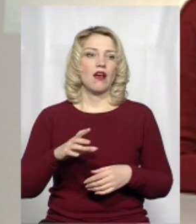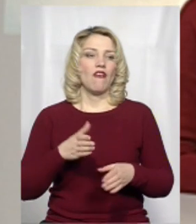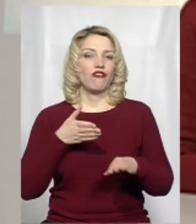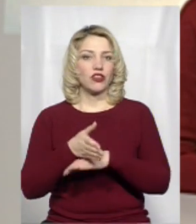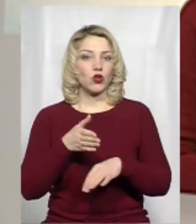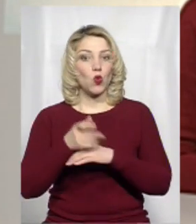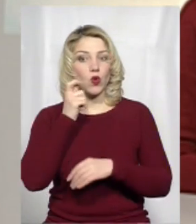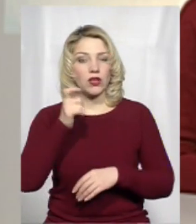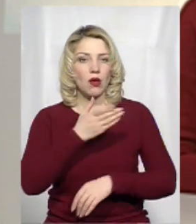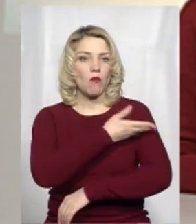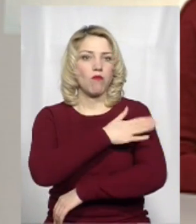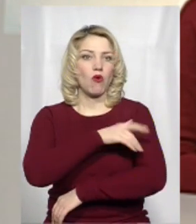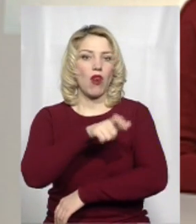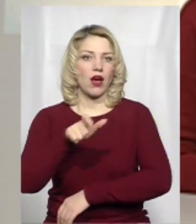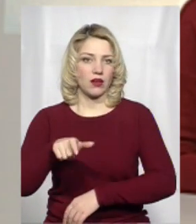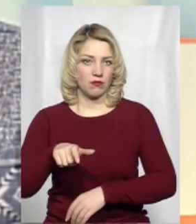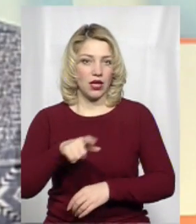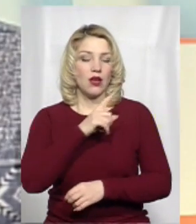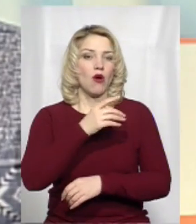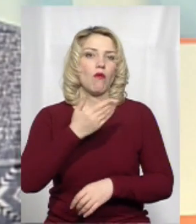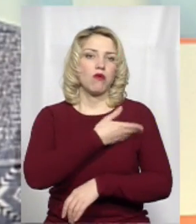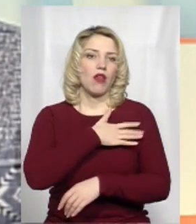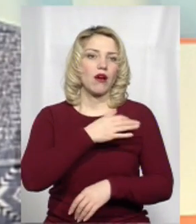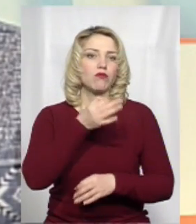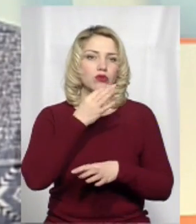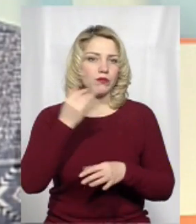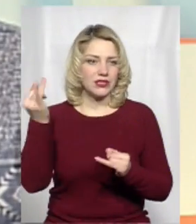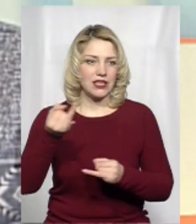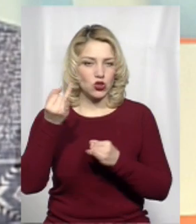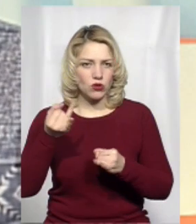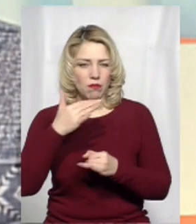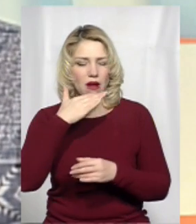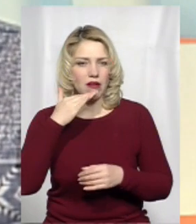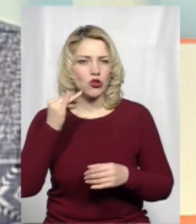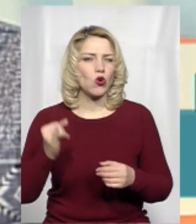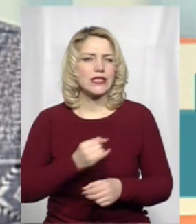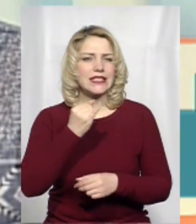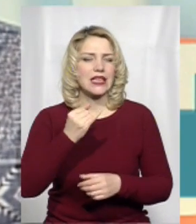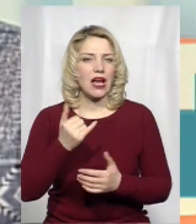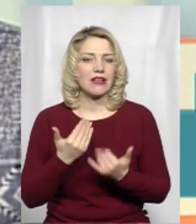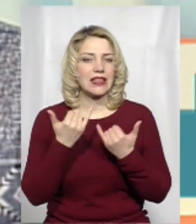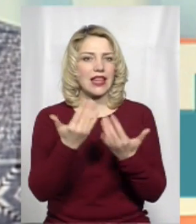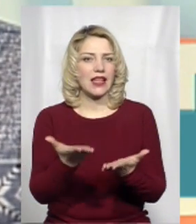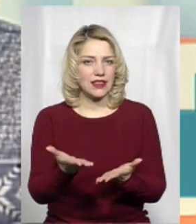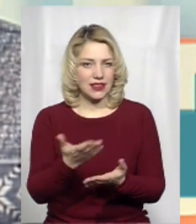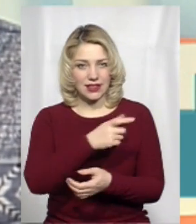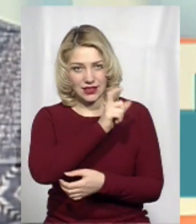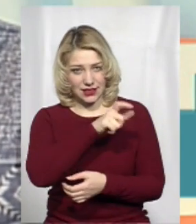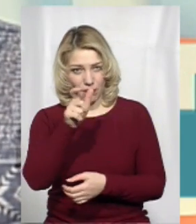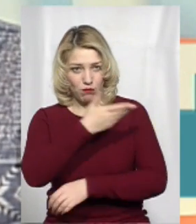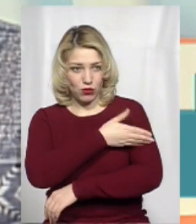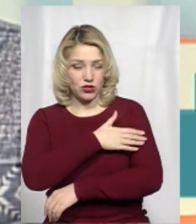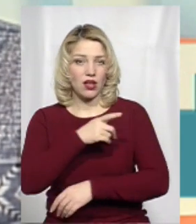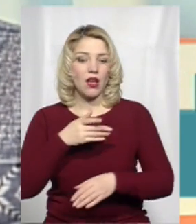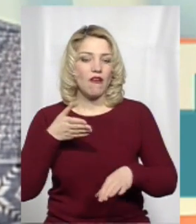тобто вони до поділля відчувають такі сентименти дуже класні, в них історично, тут багато цих цікавинок, для них відвідувати наші края досить